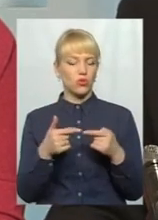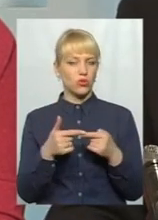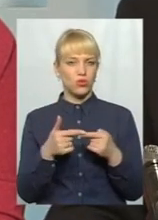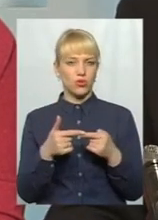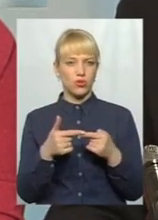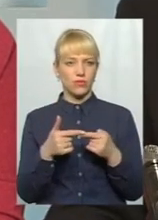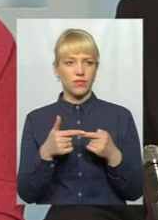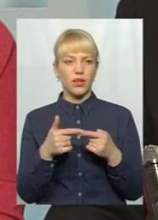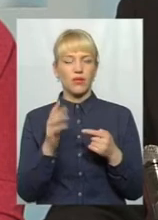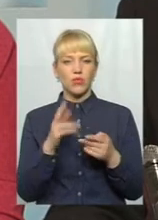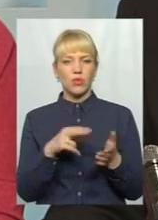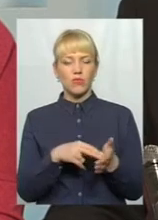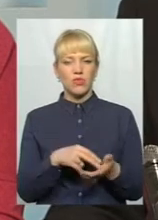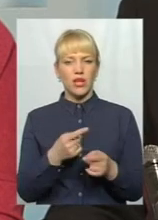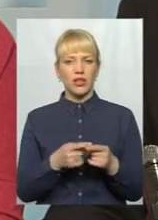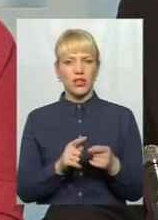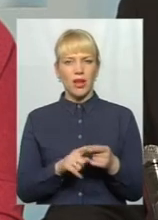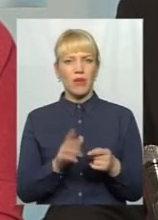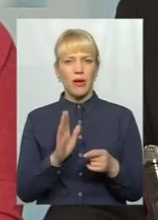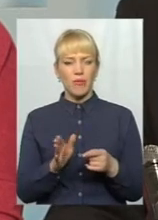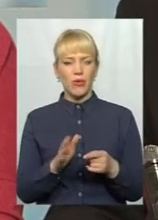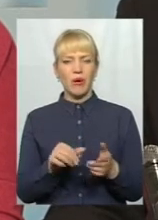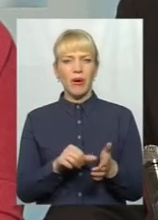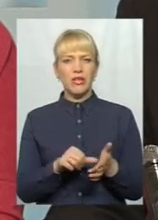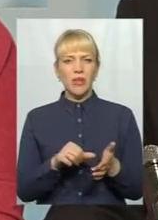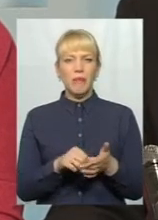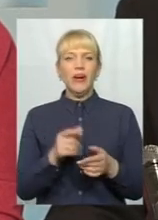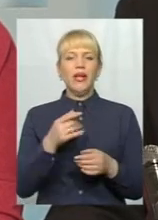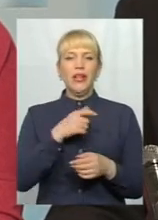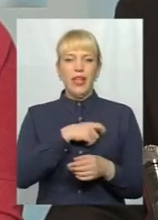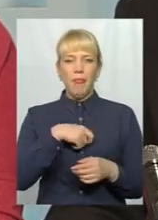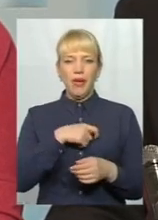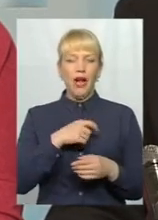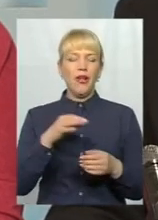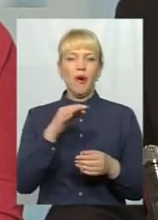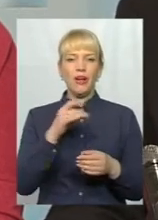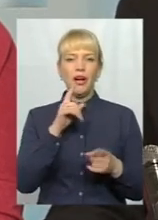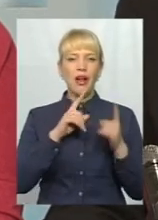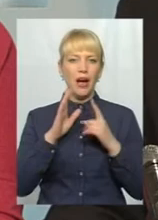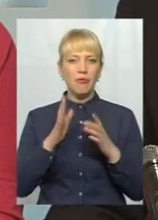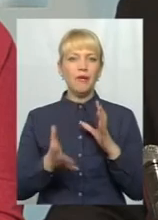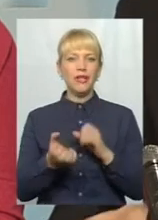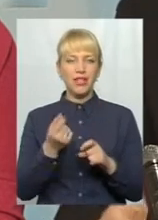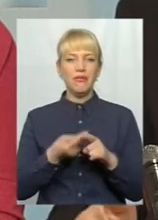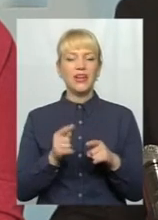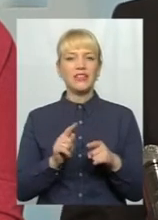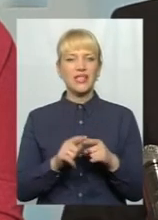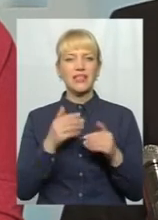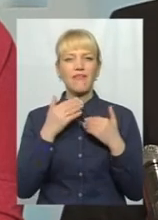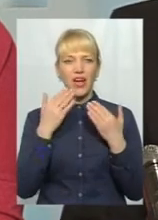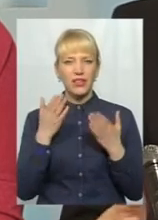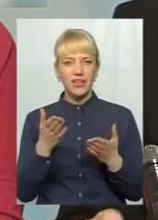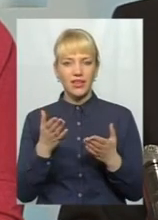будемо стояти на тому і будемо виступати, будемо депутати обласної ради підтримувати те звернення,